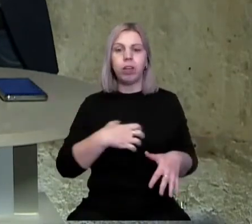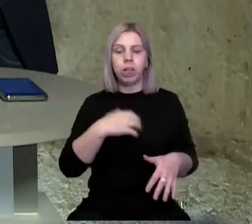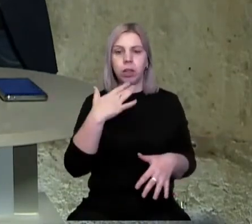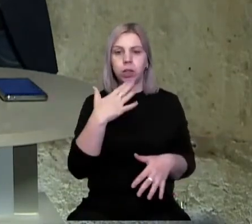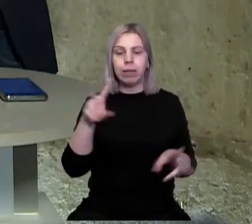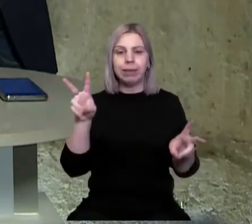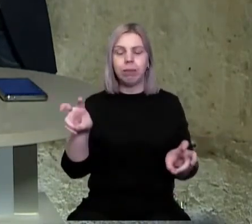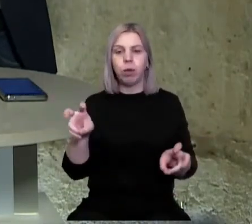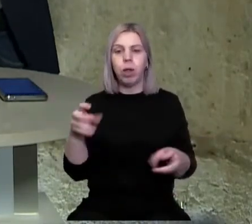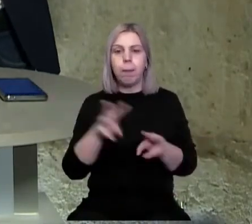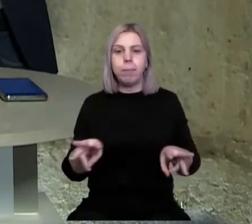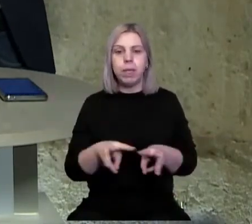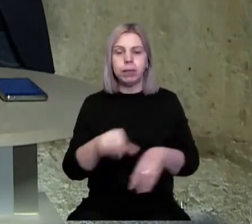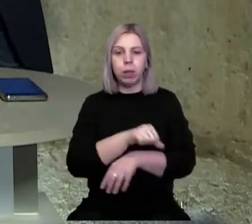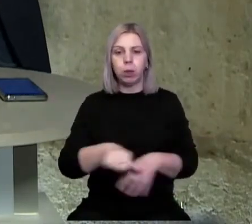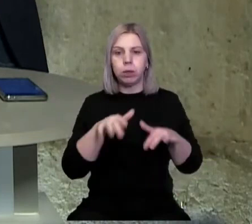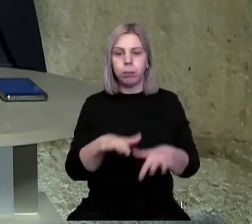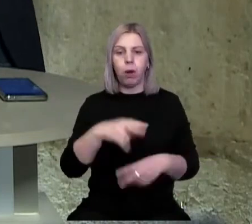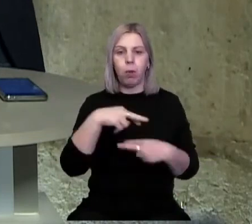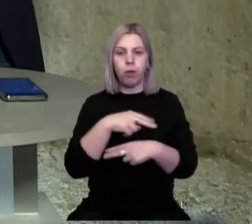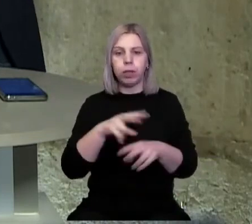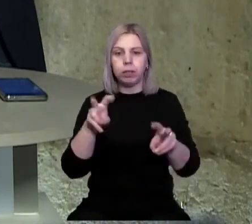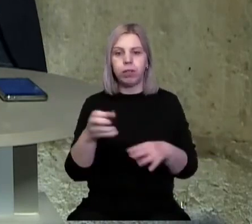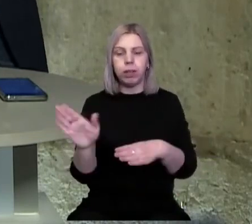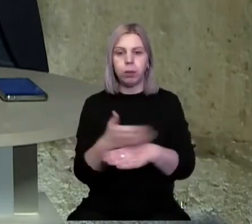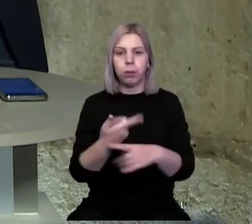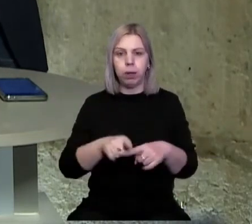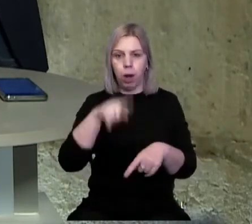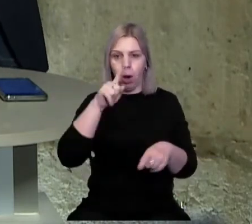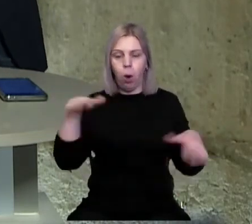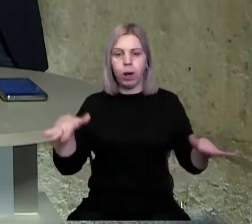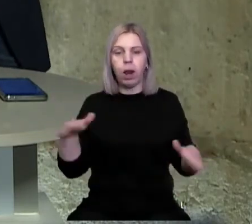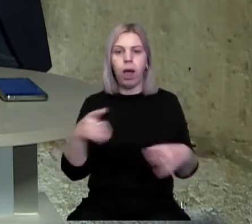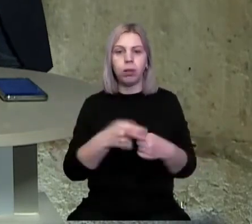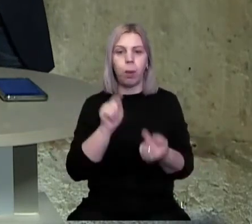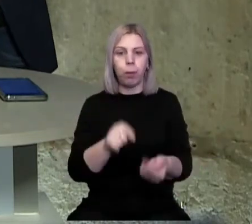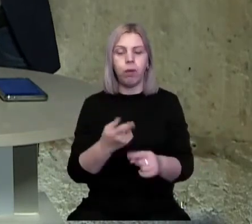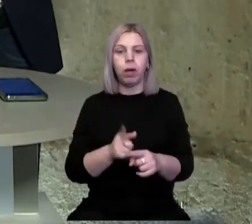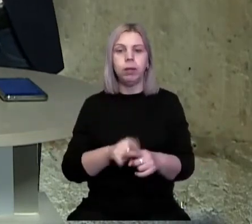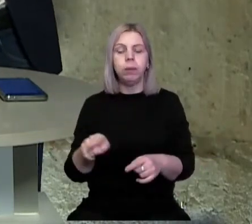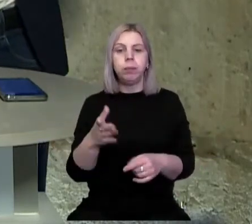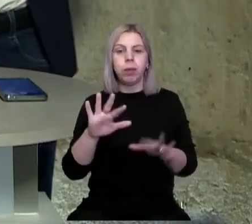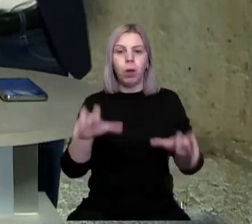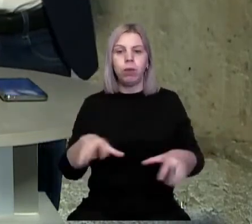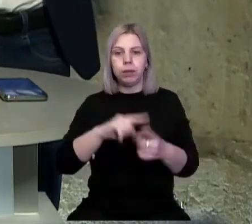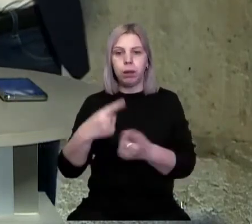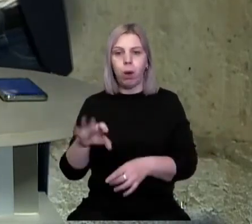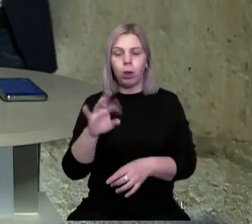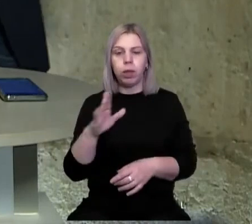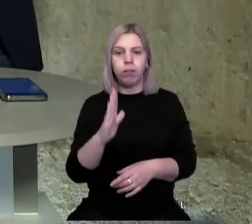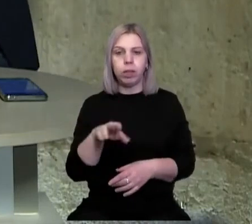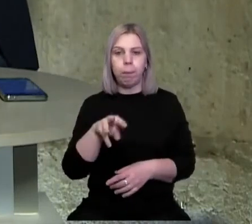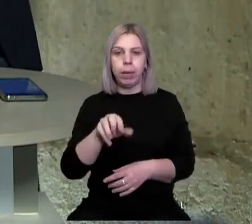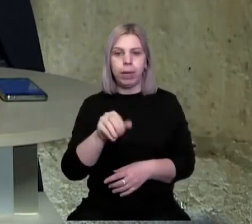національний символ. Міністр закордонних справ Угорщини назвав демонтаж Турола провокацією і звернувся до голови закарпатської ОВА